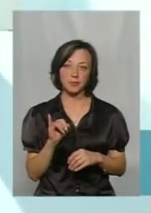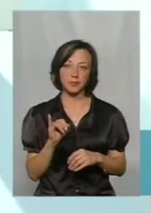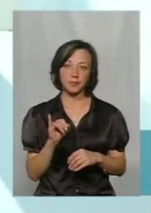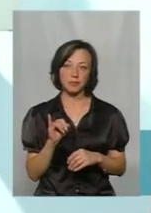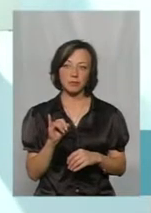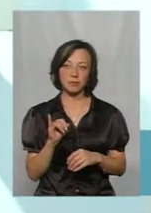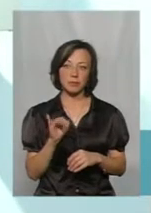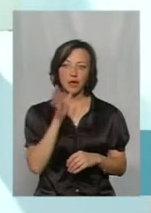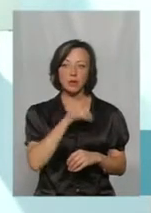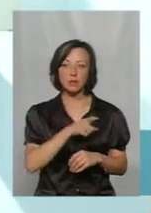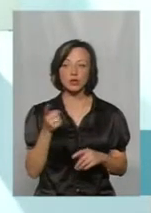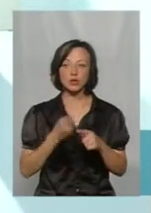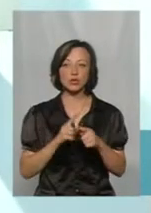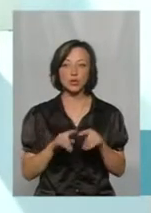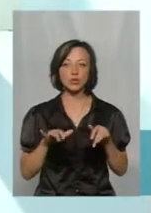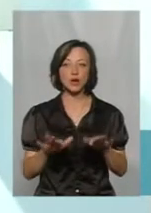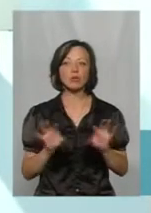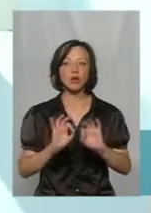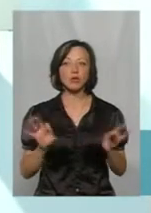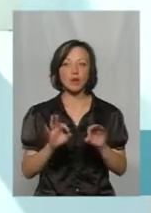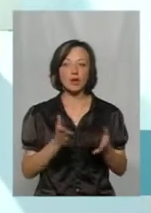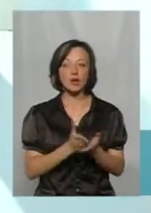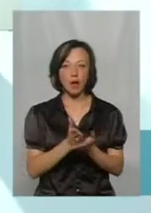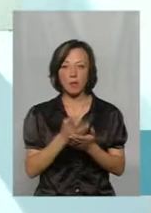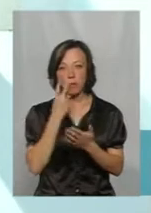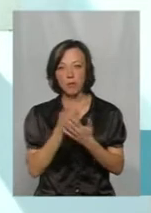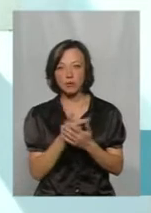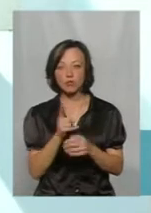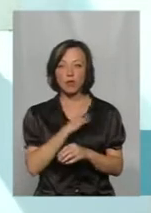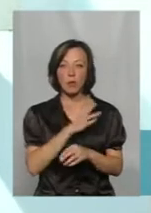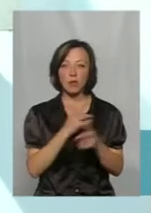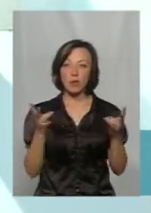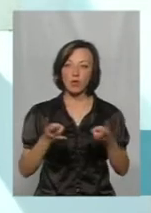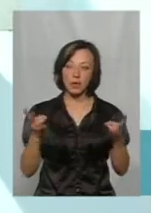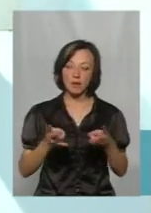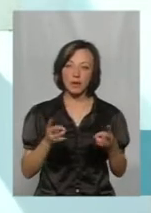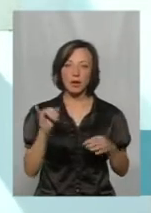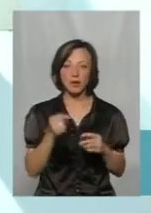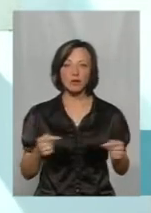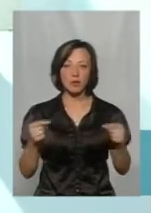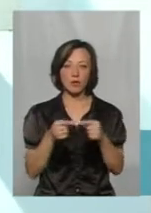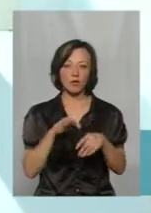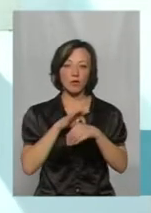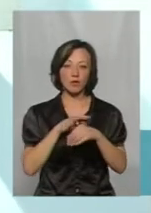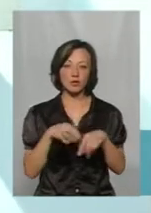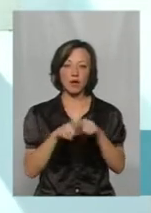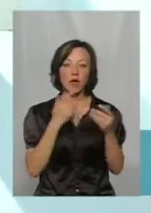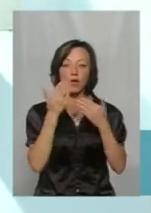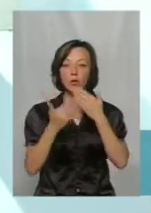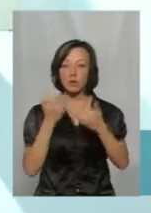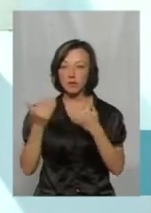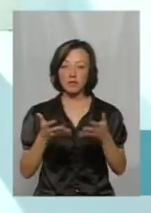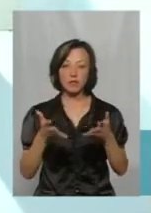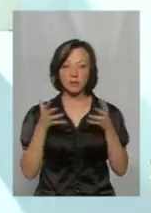І під час цього заходу ми теж розповіли, які напрямки ми бачимо, що була би потреба. І відповідно, проведши таке анкетування, ми